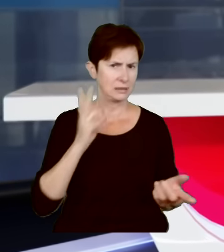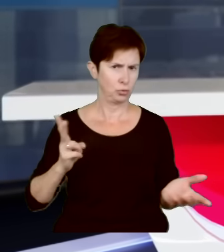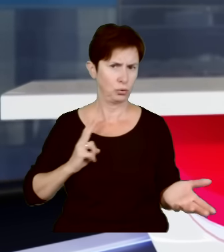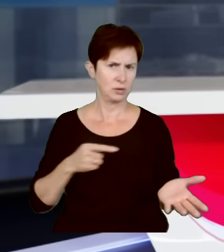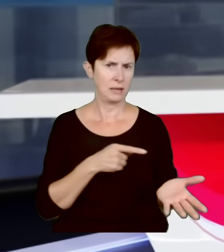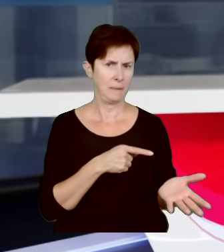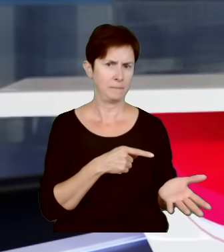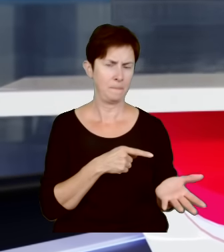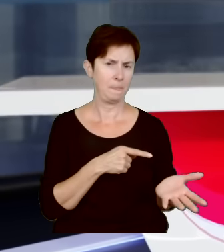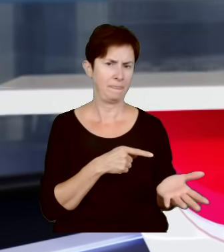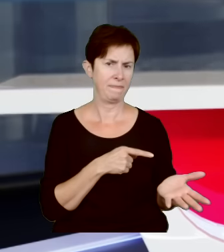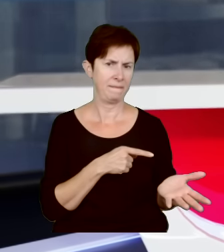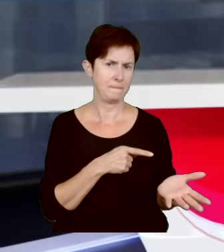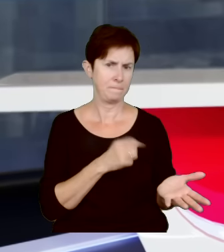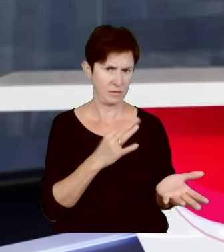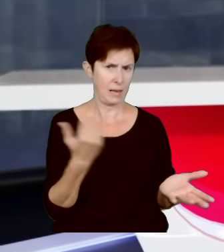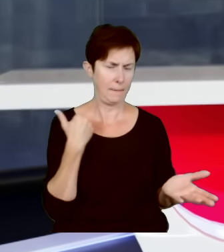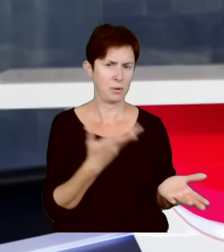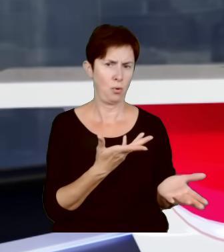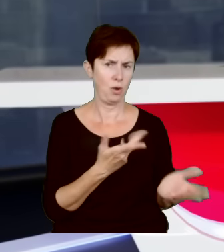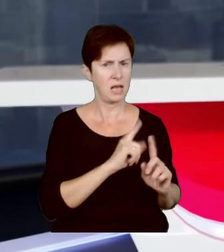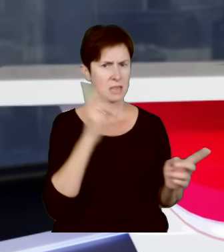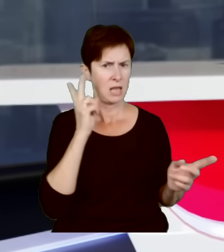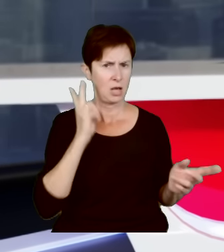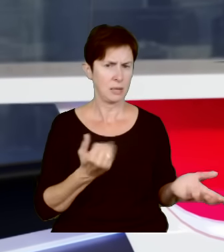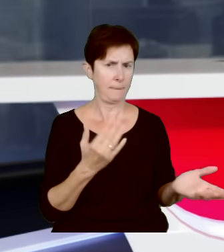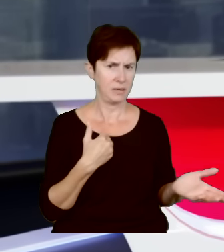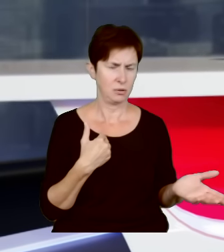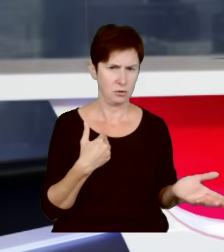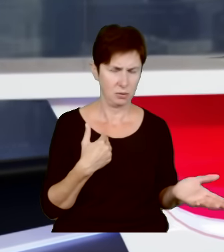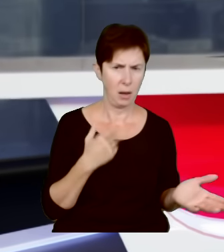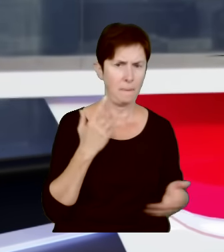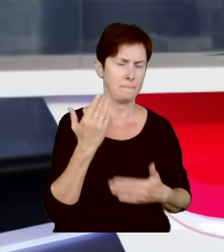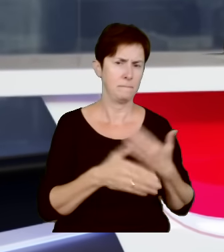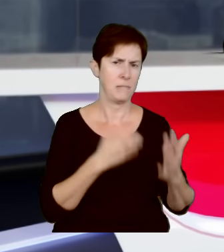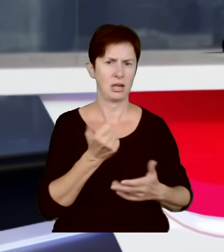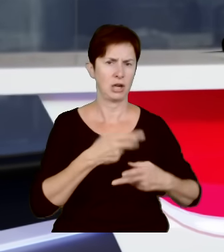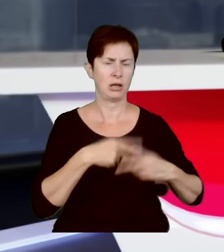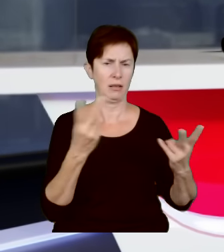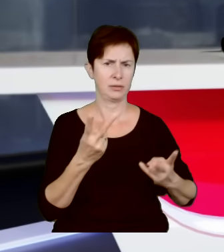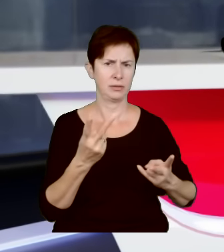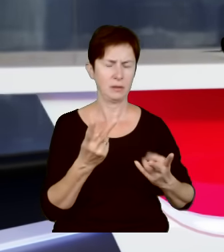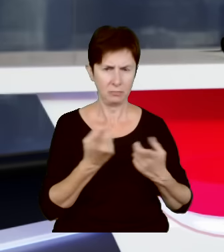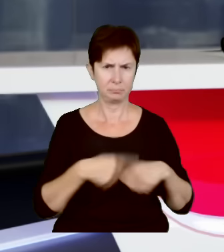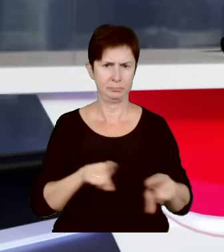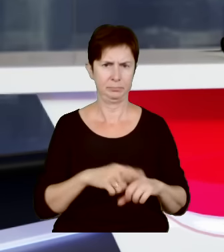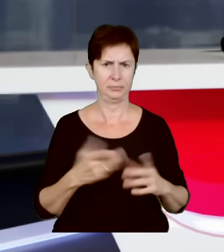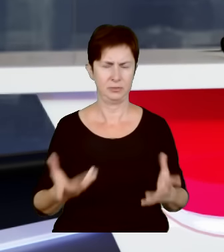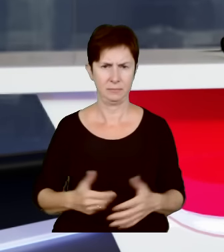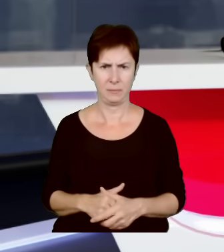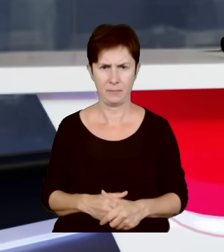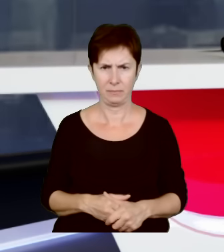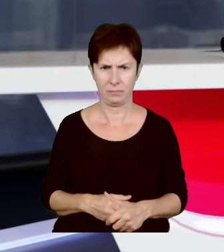w telewizji polskiej, tak było, no i mija kilka dni i scenariusz się spełnia. No co to by było, czy pan sobie